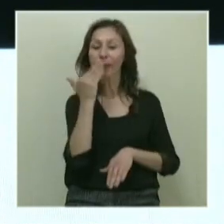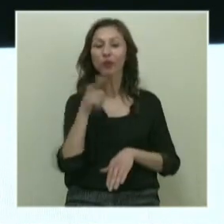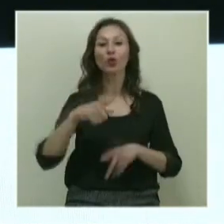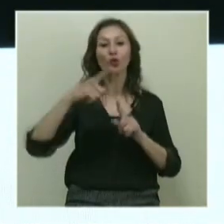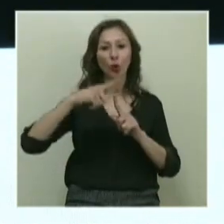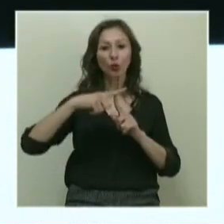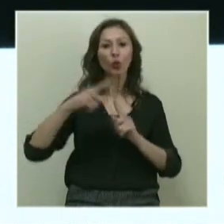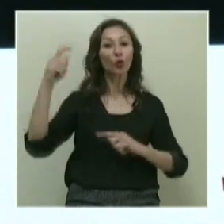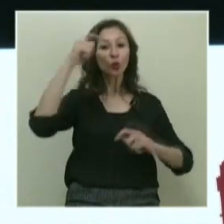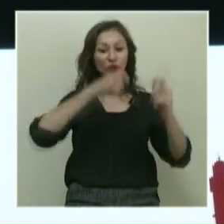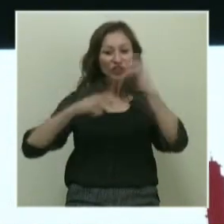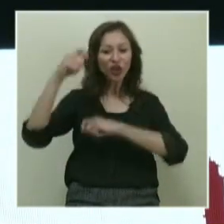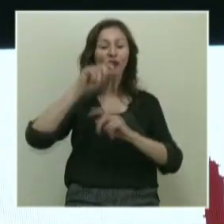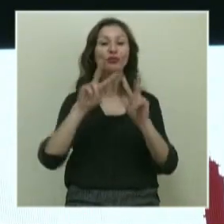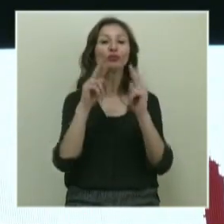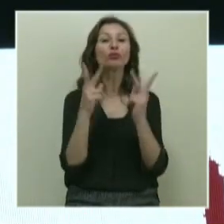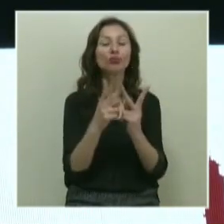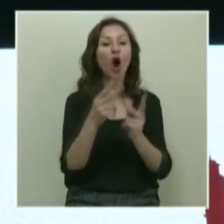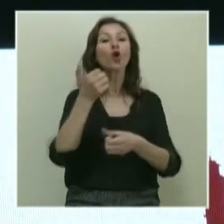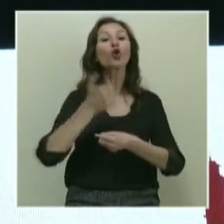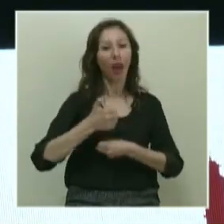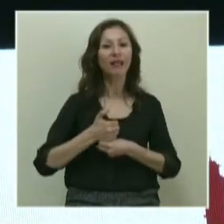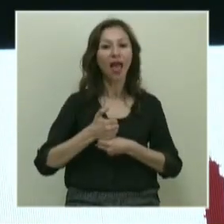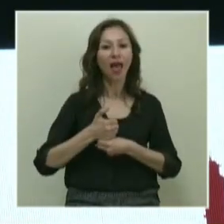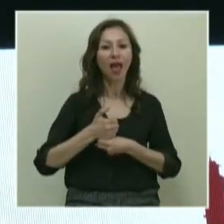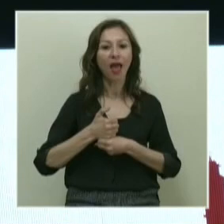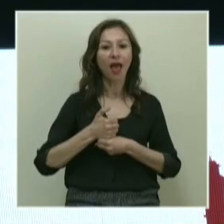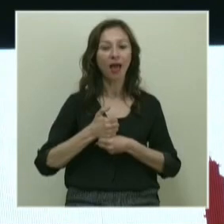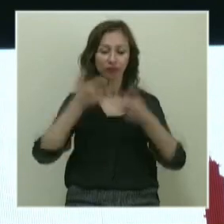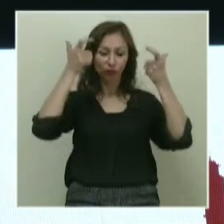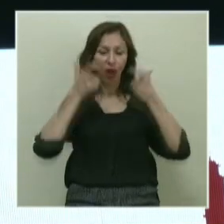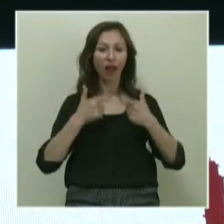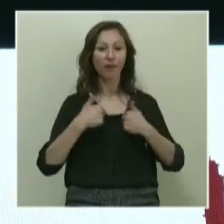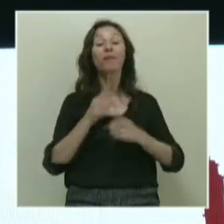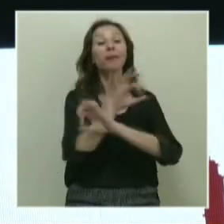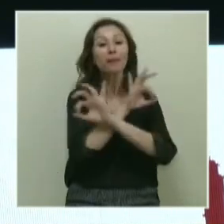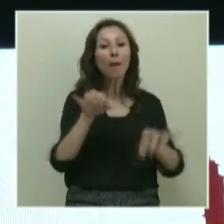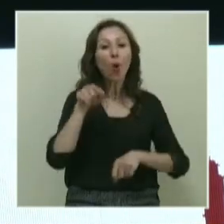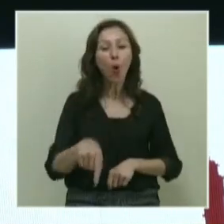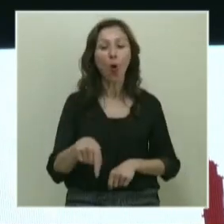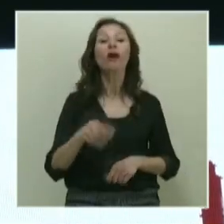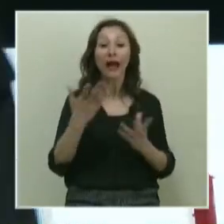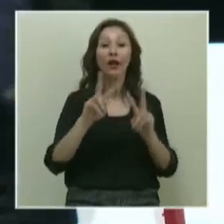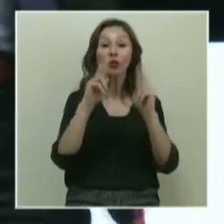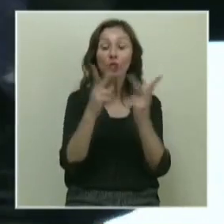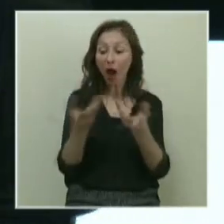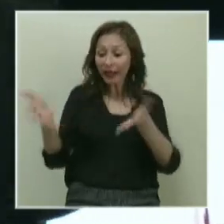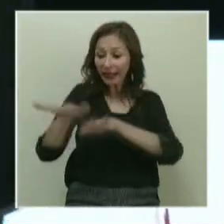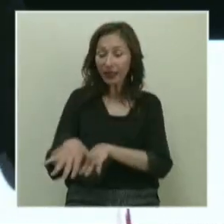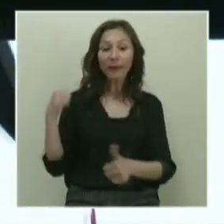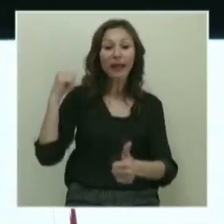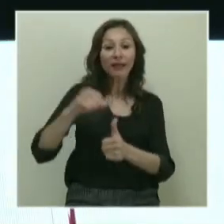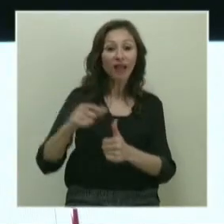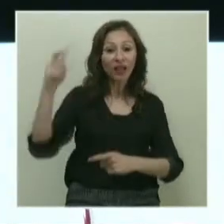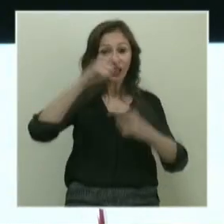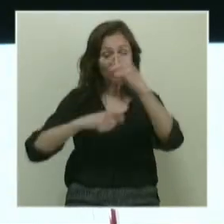dünyası inşası göreviyle mükellefim. Tam o noktada duruyorum. İşte dünya yıkılıp yeniden inşa